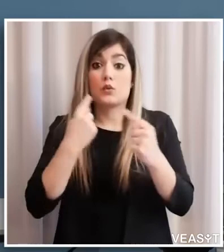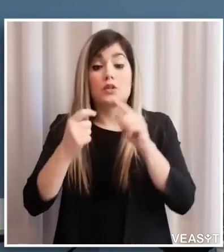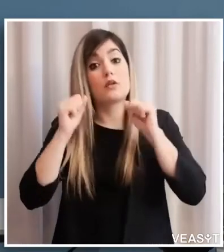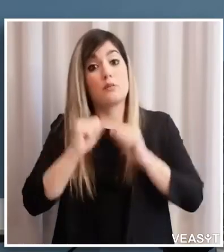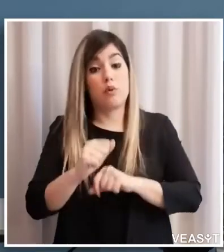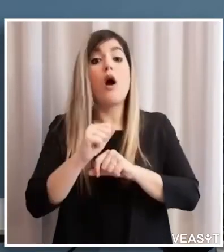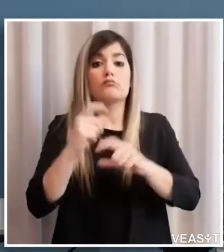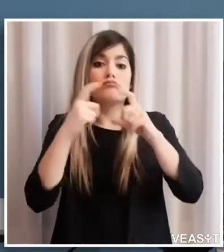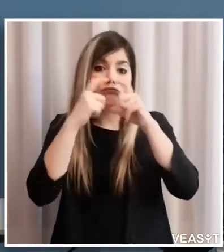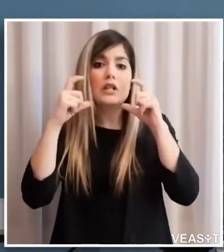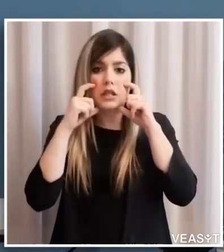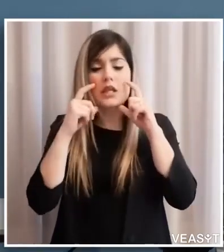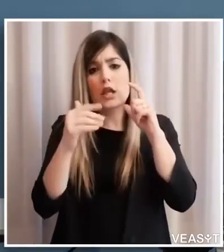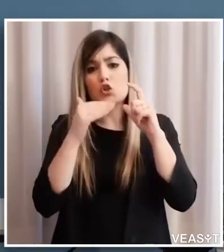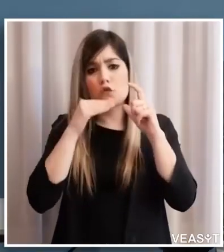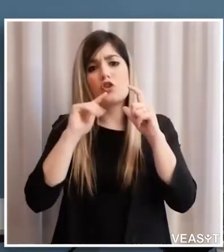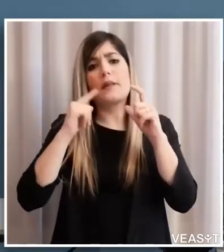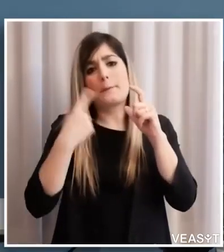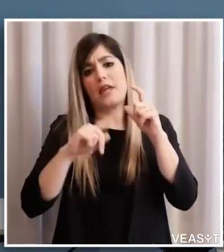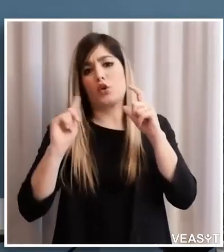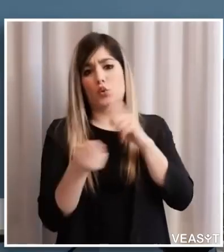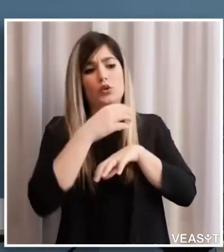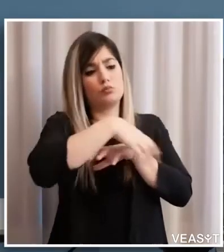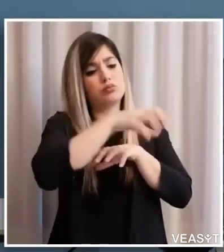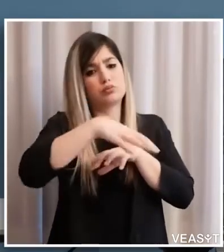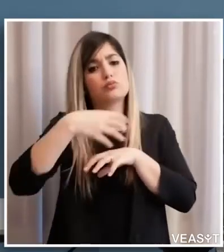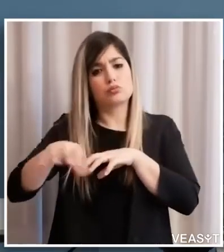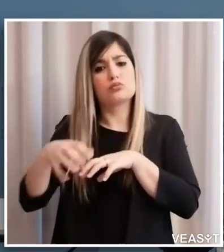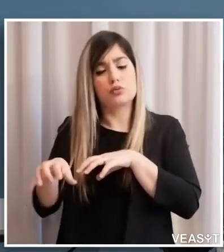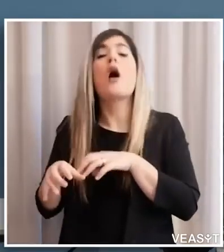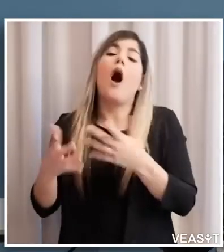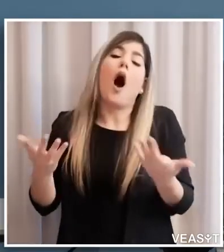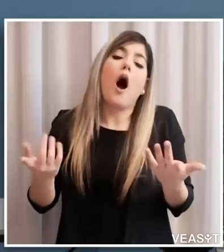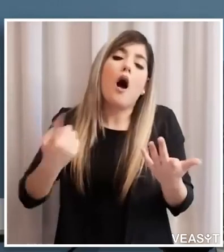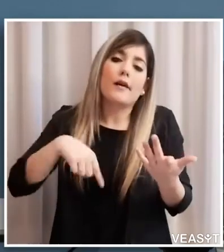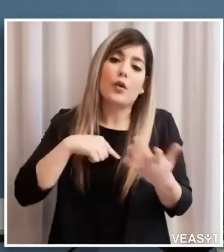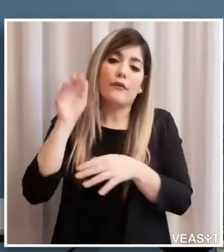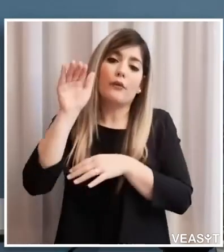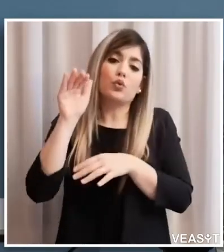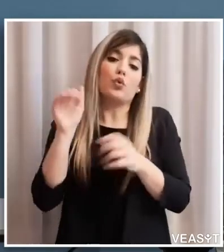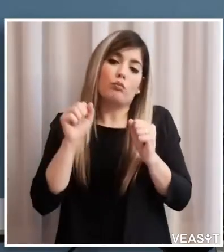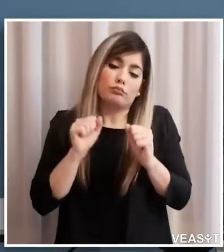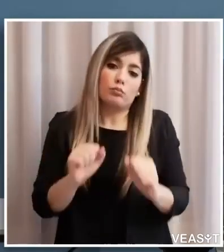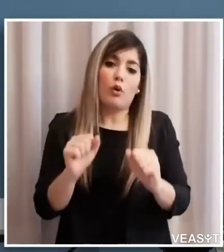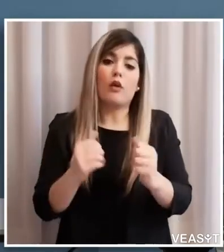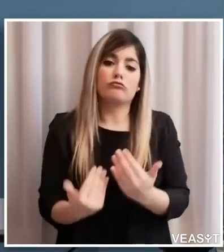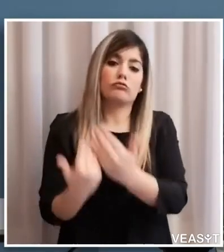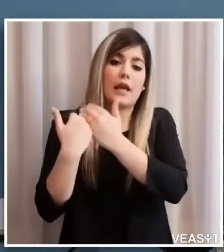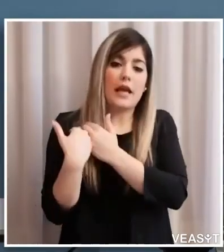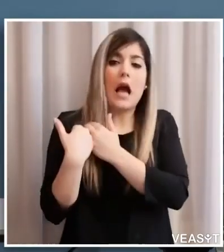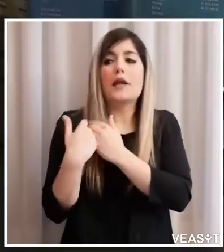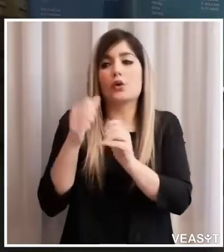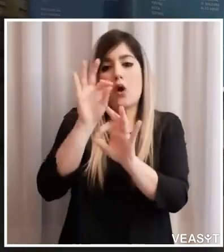quantitativo soddisfacente ai cittadini sicuramente potrebbe anche essere che incarichiamo anche i vigi del fuoco oggi non è questa la